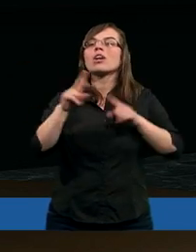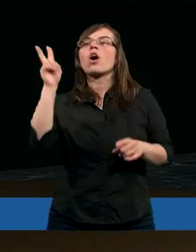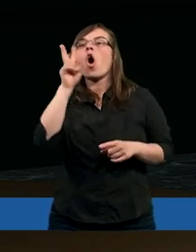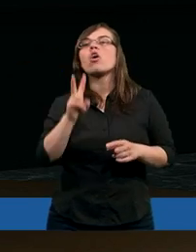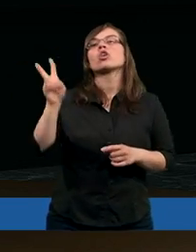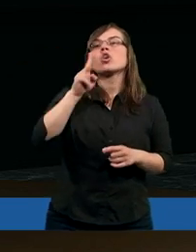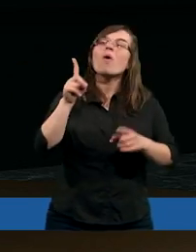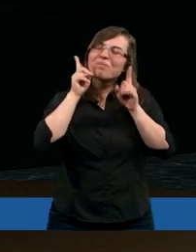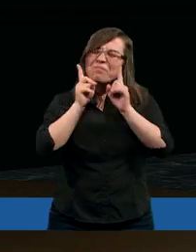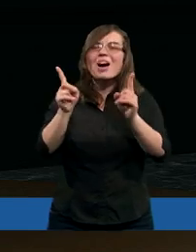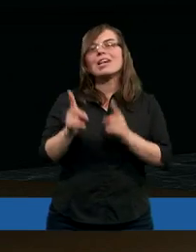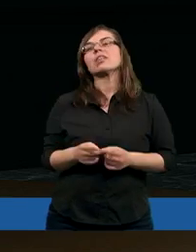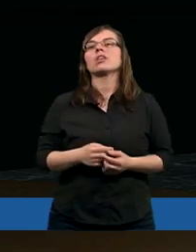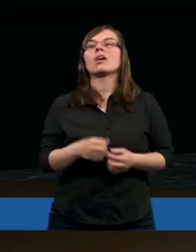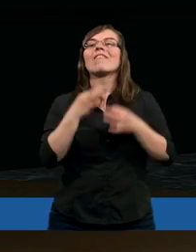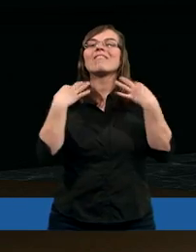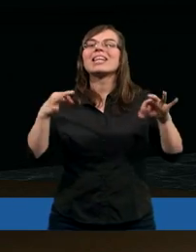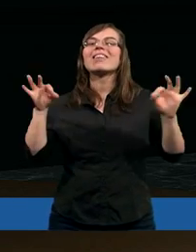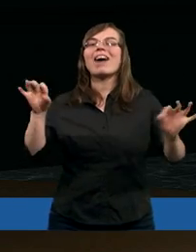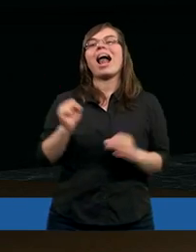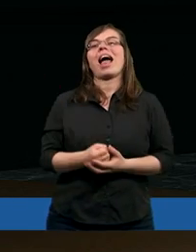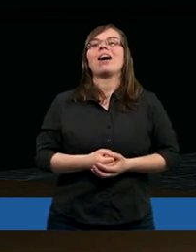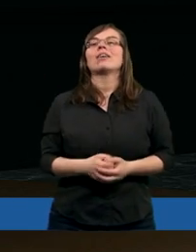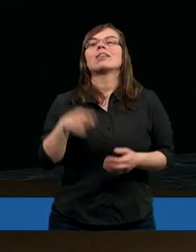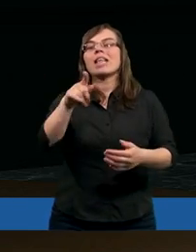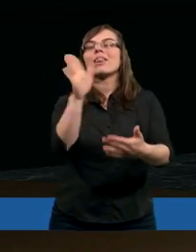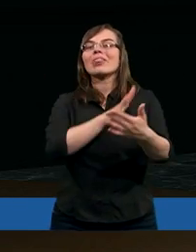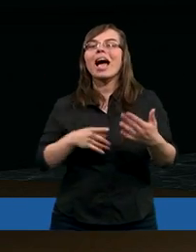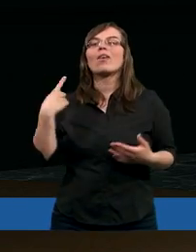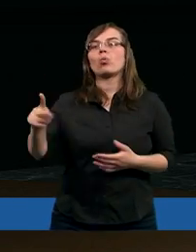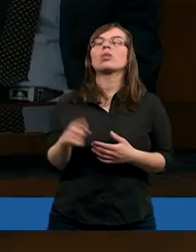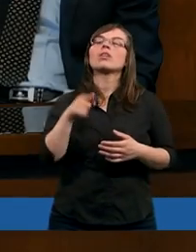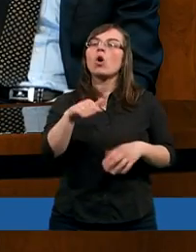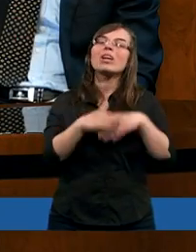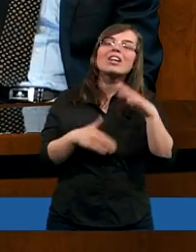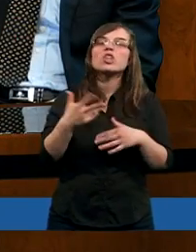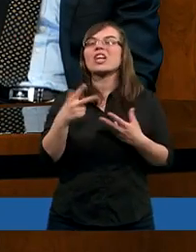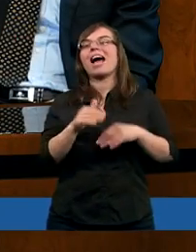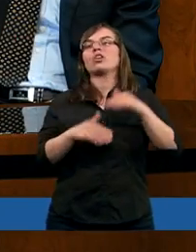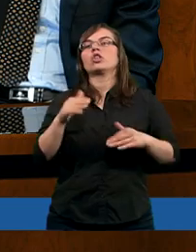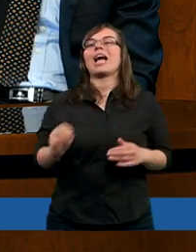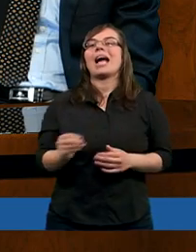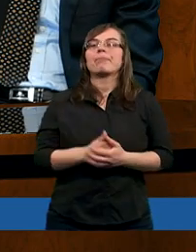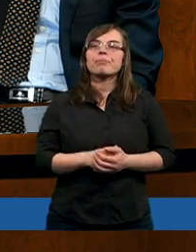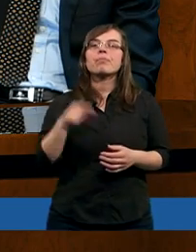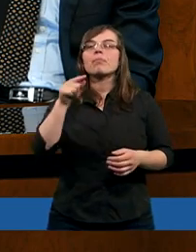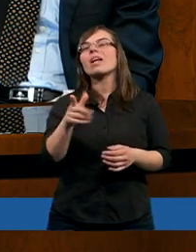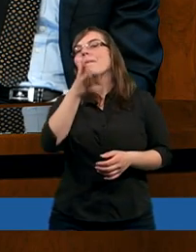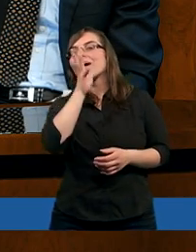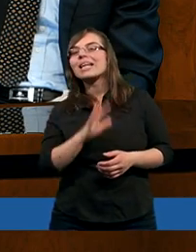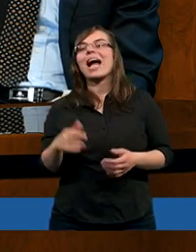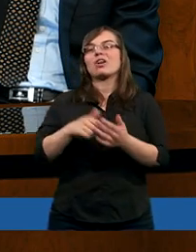oznacza kogoś, kto rzeczywiście wyzwala naród w pewnym sensie. Tako że ta służba